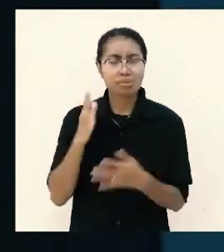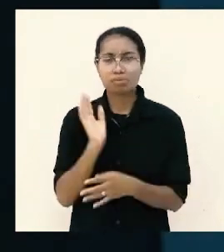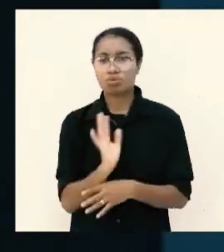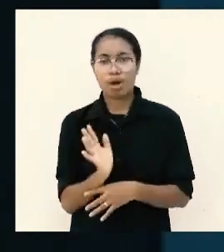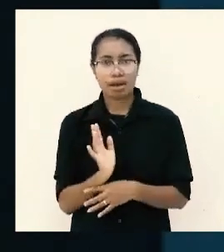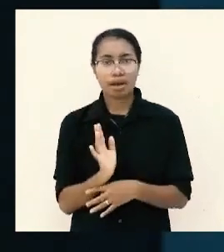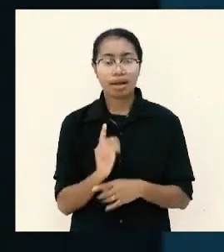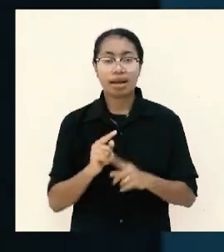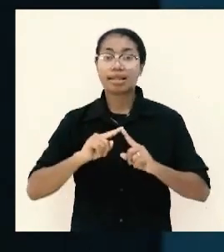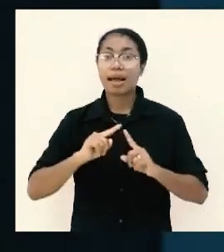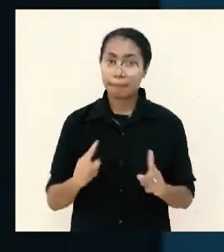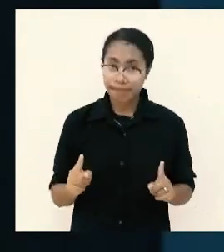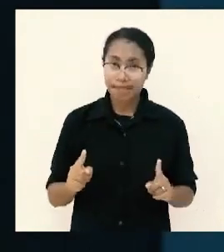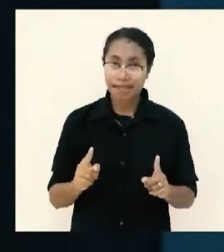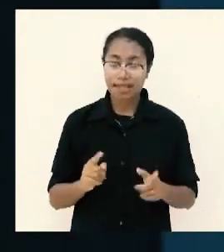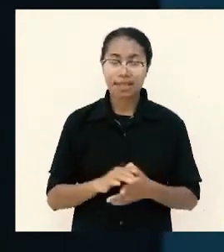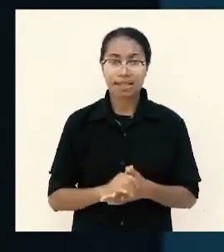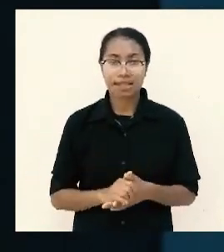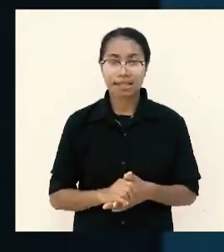tapi